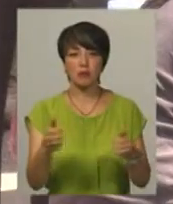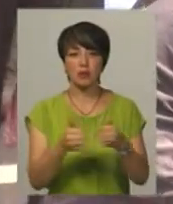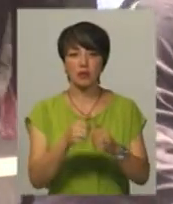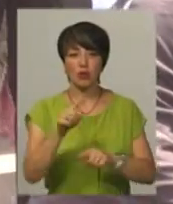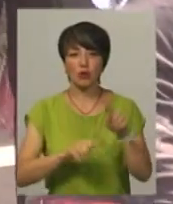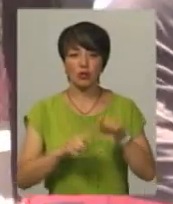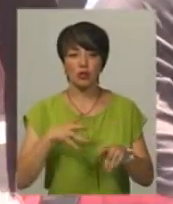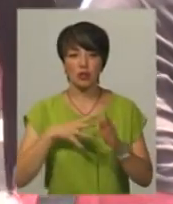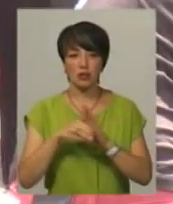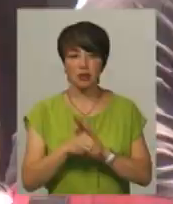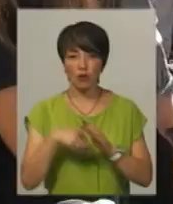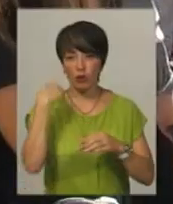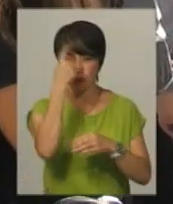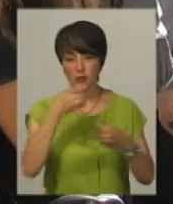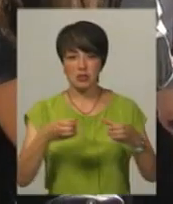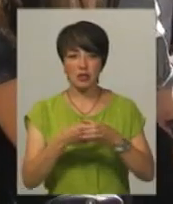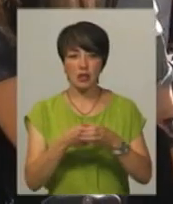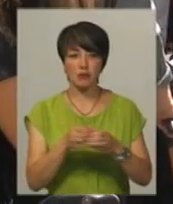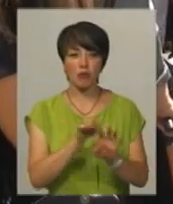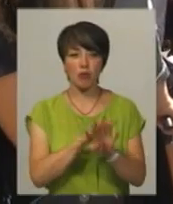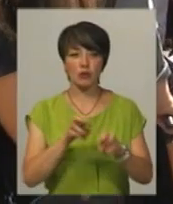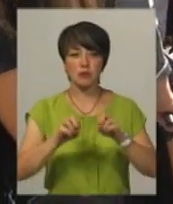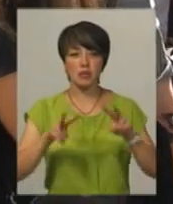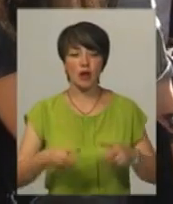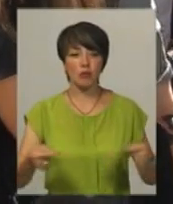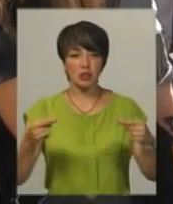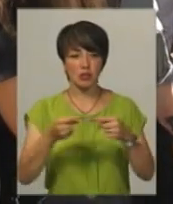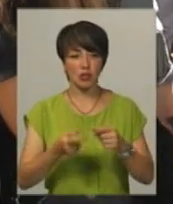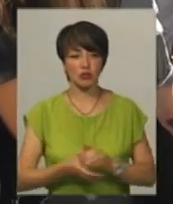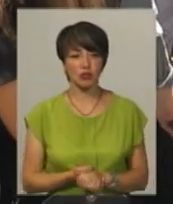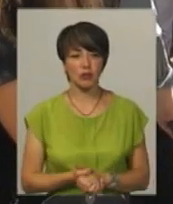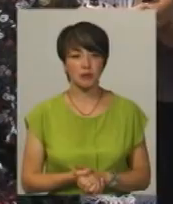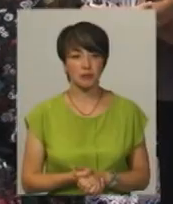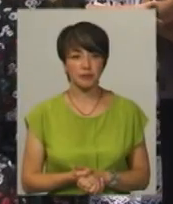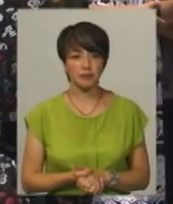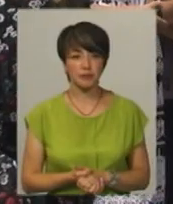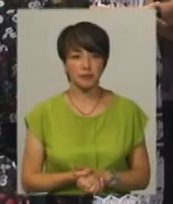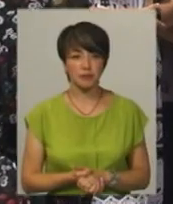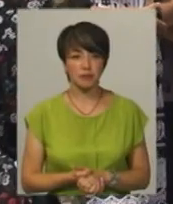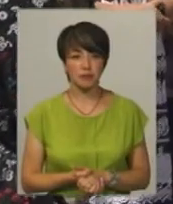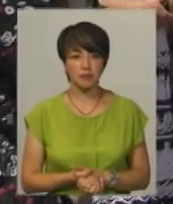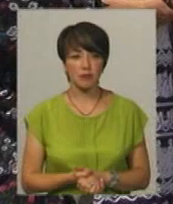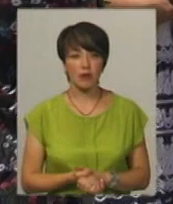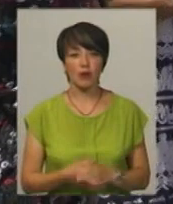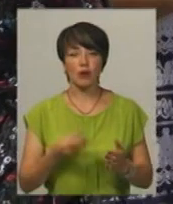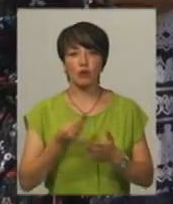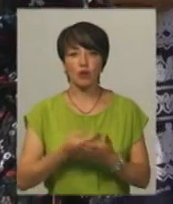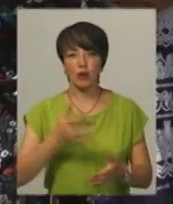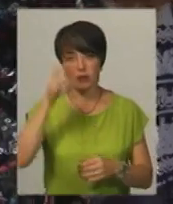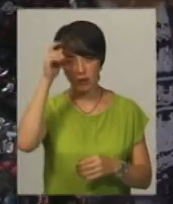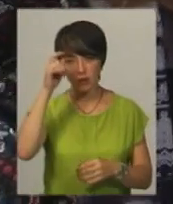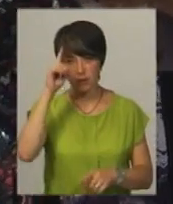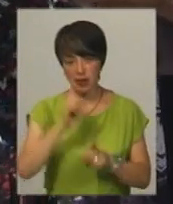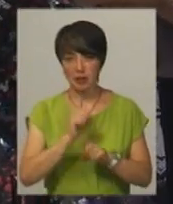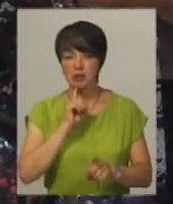родичі загиблого, особовий склад та підрозділи полку спеціального призначення, якому він проходив службу. Ми ж, дарі, браті і сестри, прощаємося сьогодні з